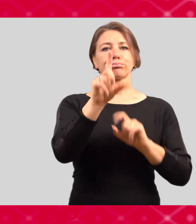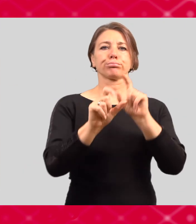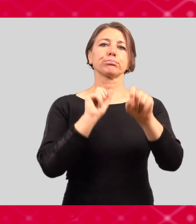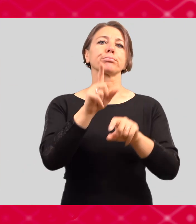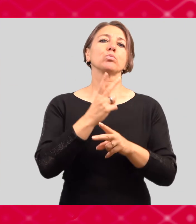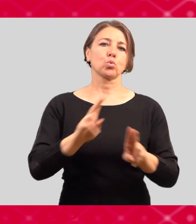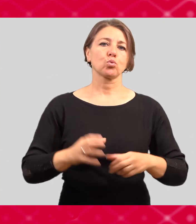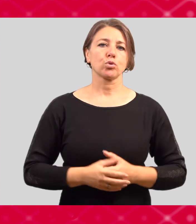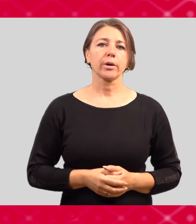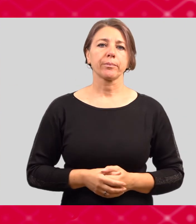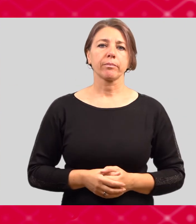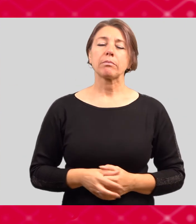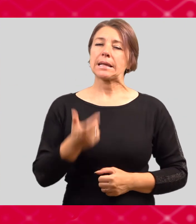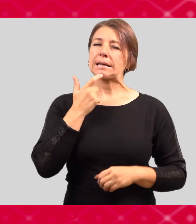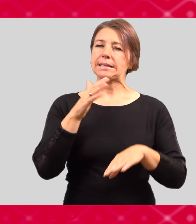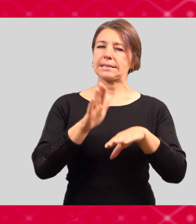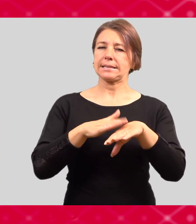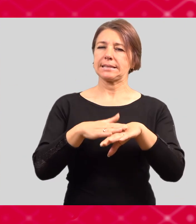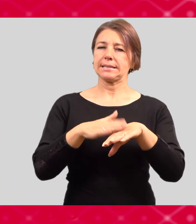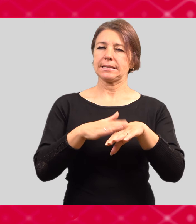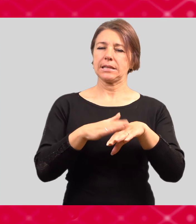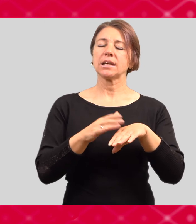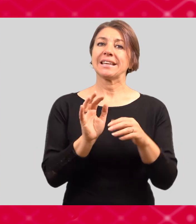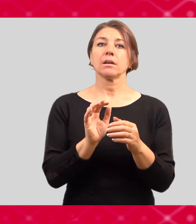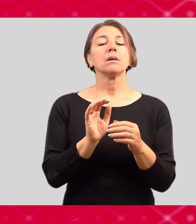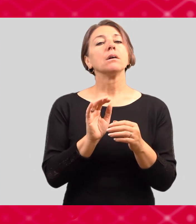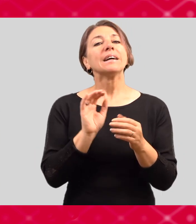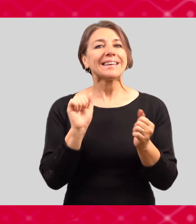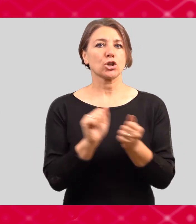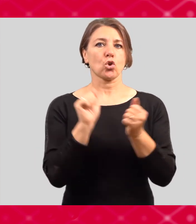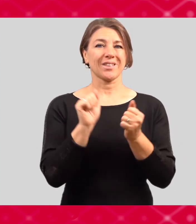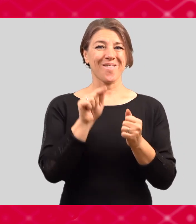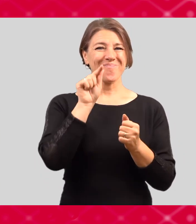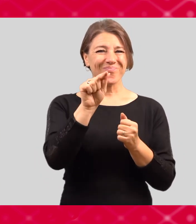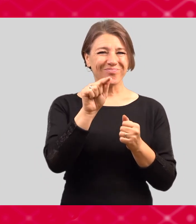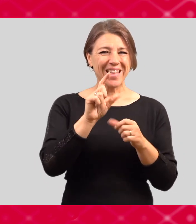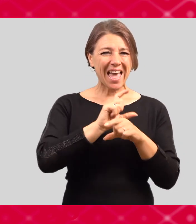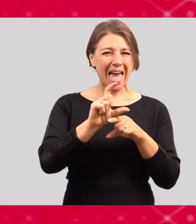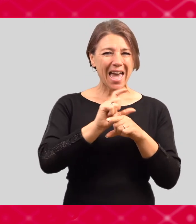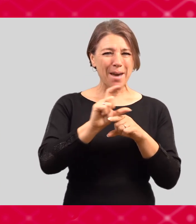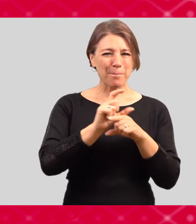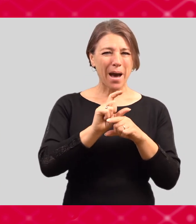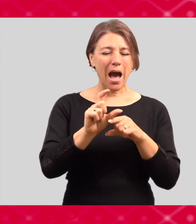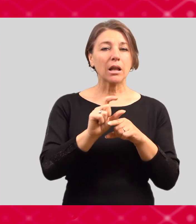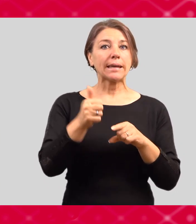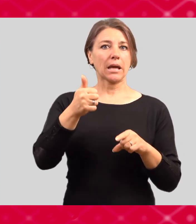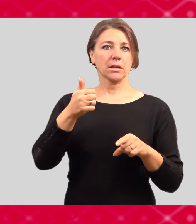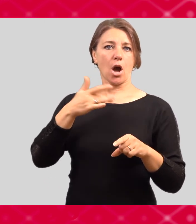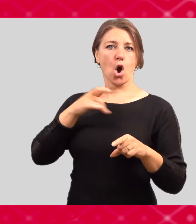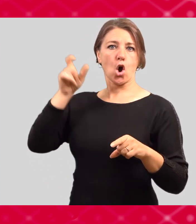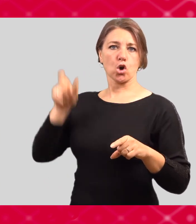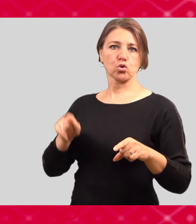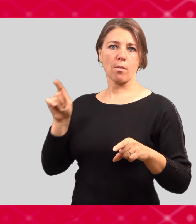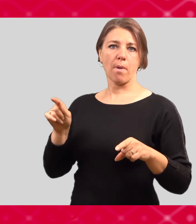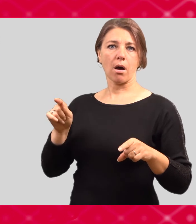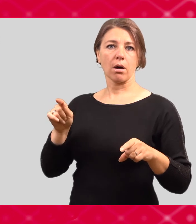Není to žádný hromadný e-mail a nemusíte se obávat, že pokud tam napíšete, takže o tom se